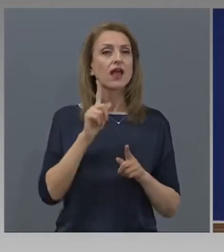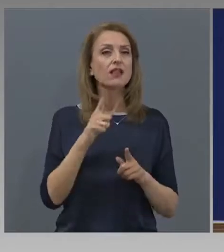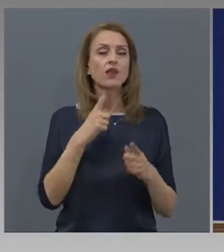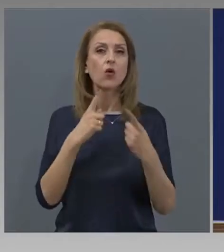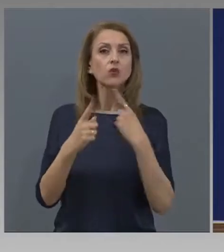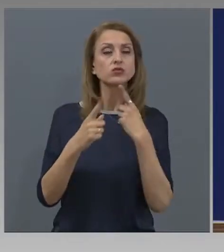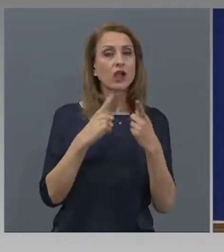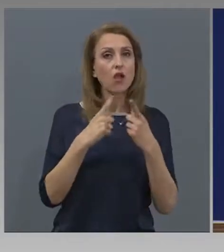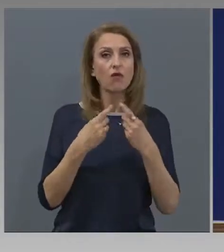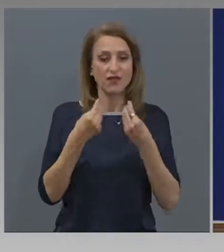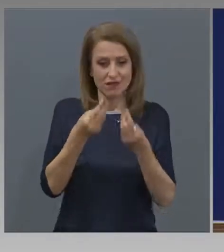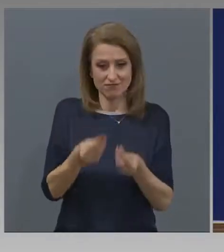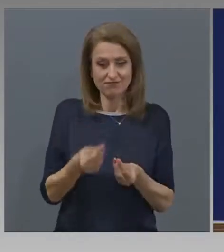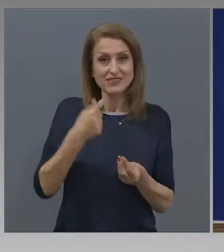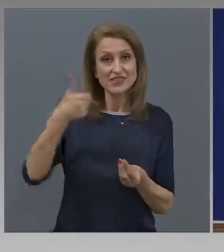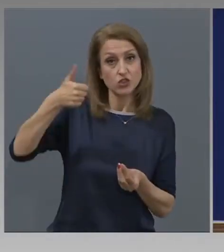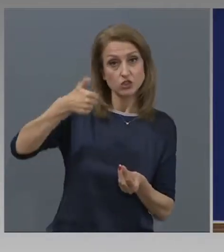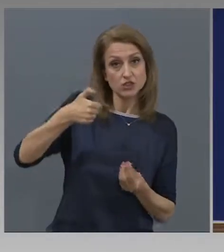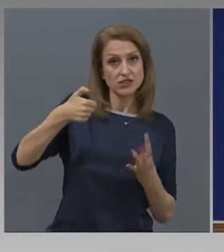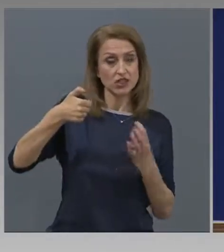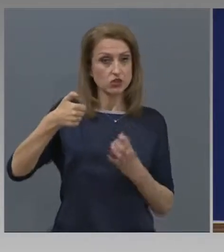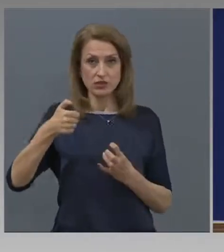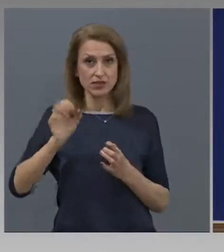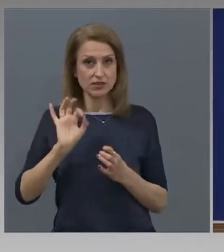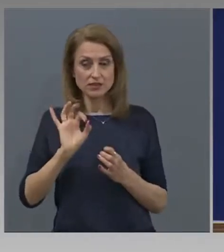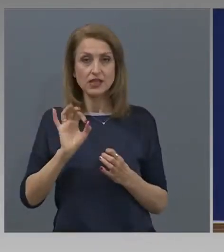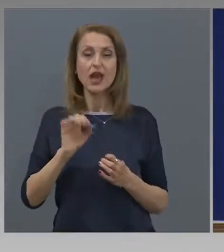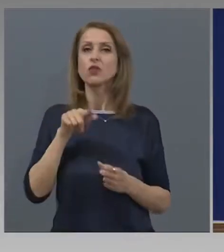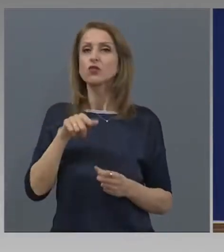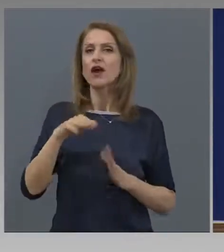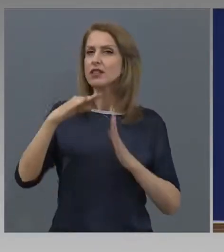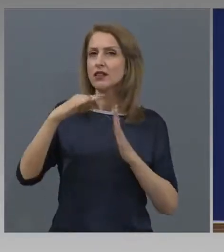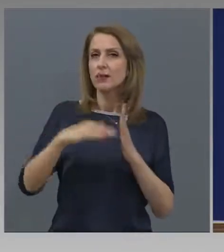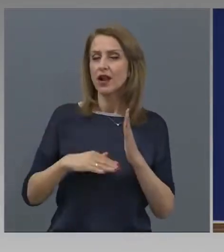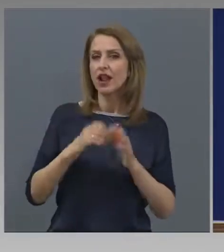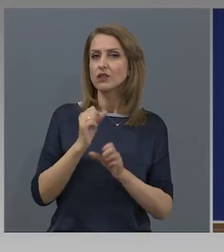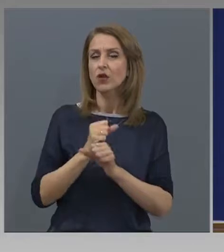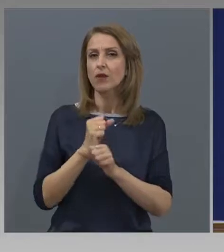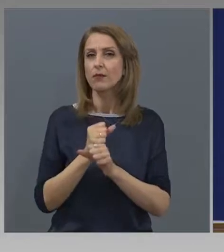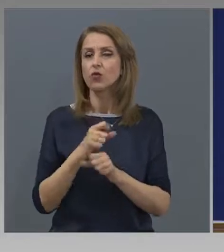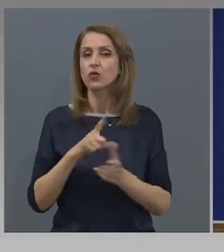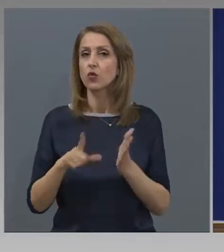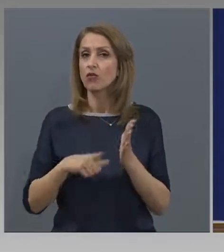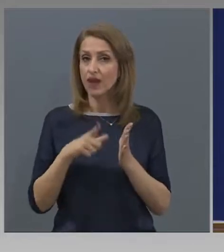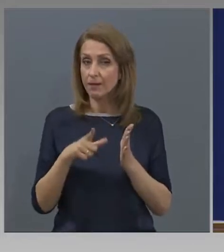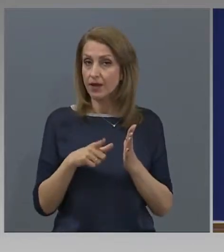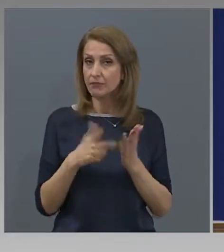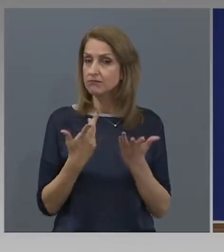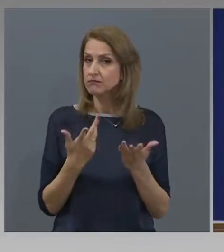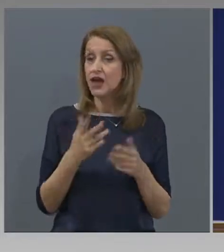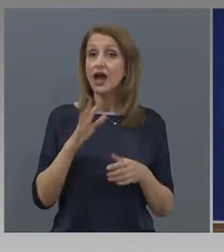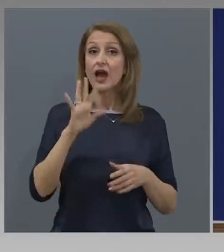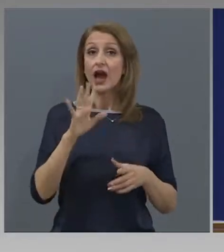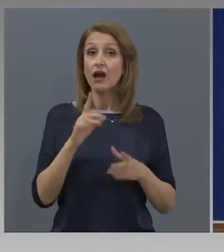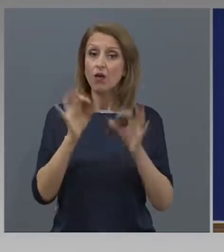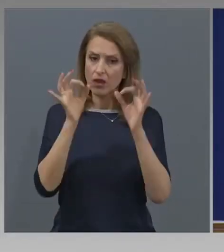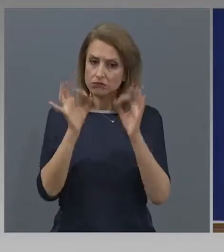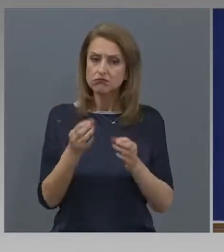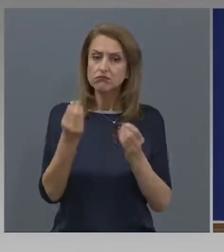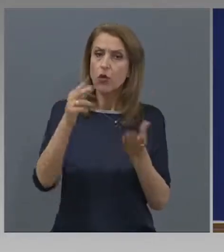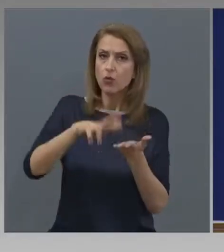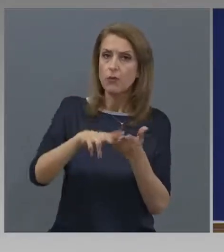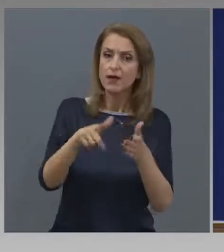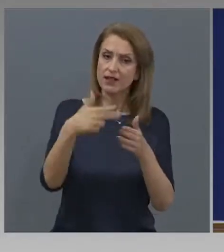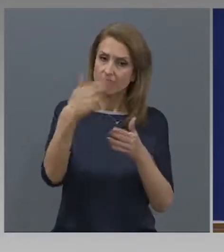отпускане на мярката. 60-40 е намалено работно време. В случай, че се отпуска компенсация и е одобрена фирмата върху,